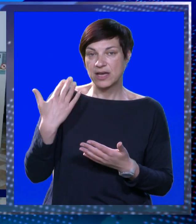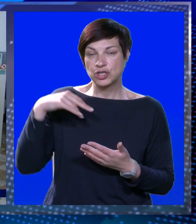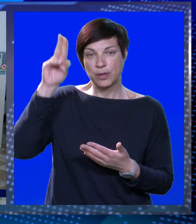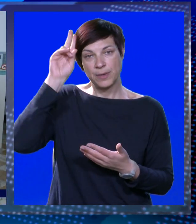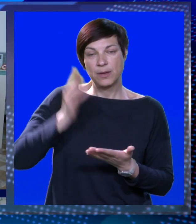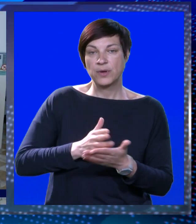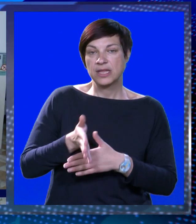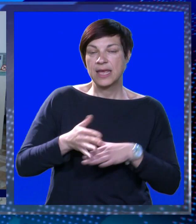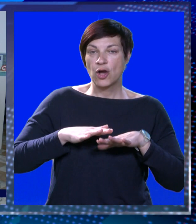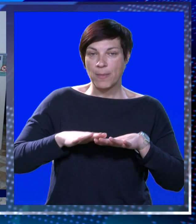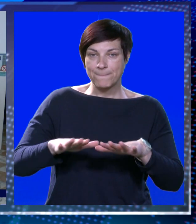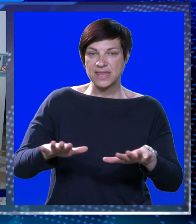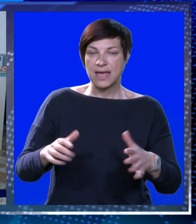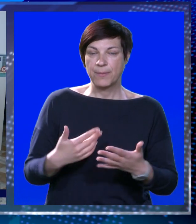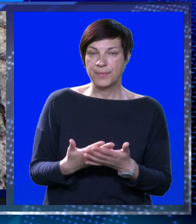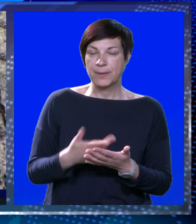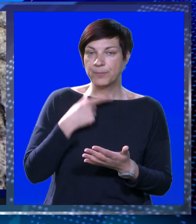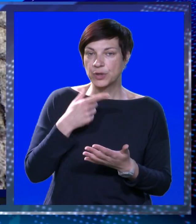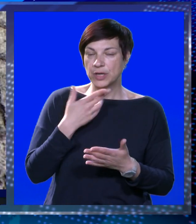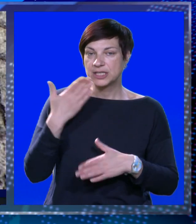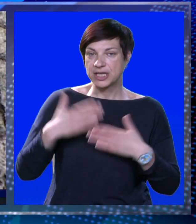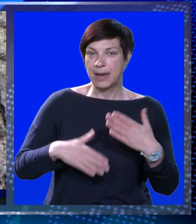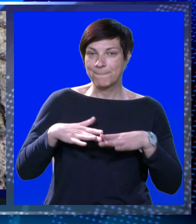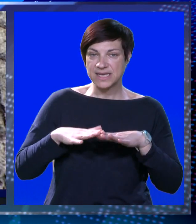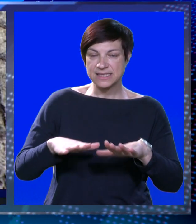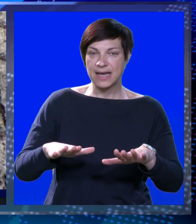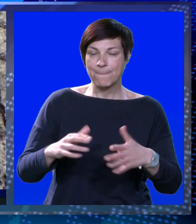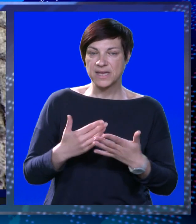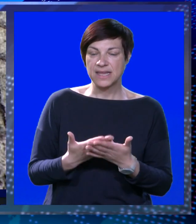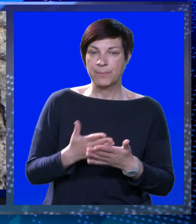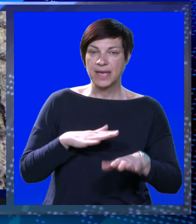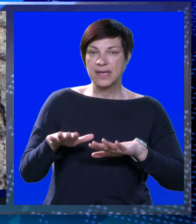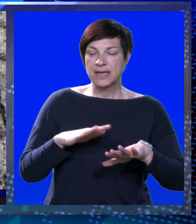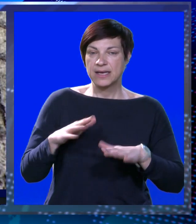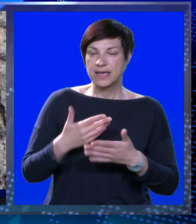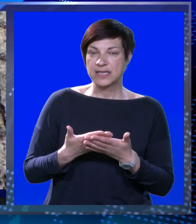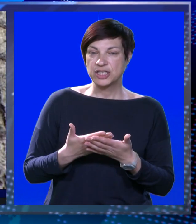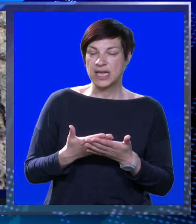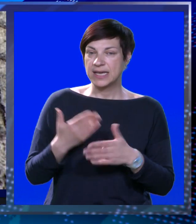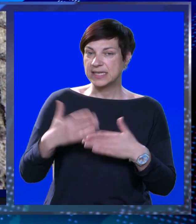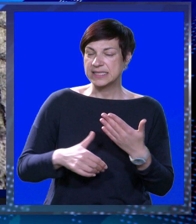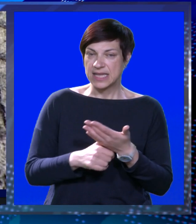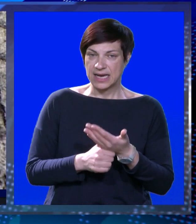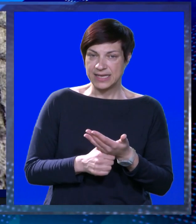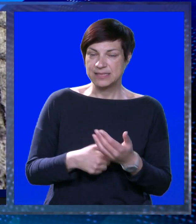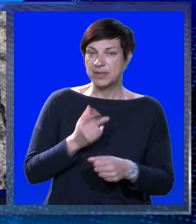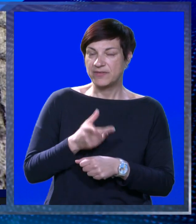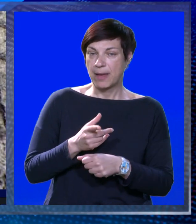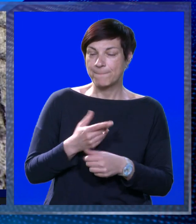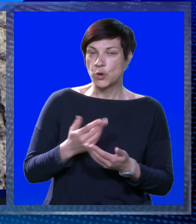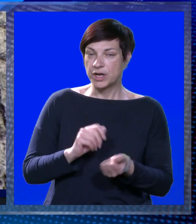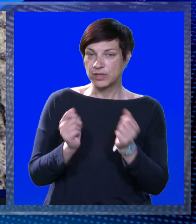kao što je to bilo moguće tijekom epidemije. Proglašenjem prestanka epidemije građani svoje istekle isprave